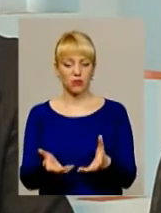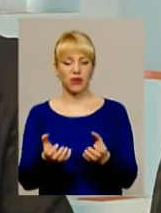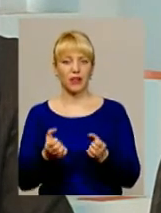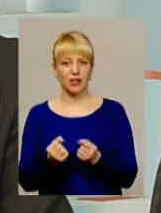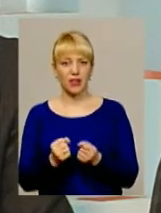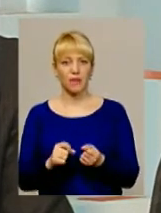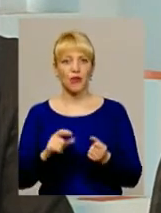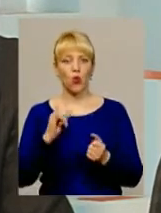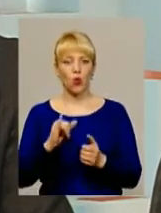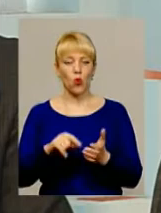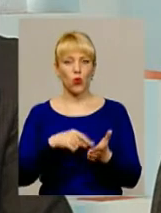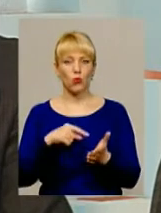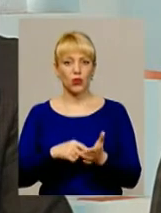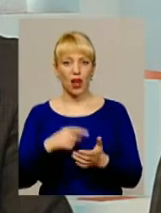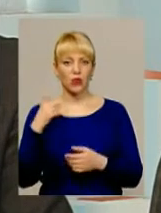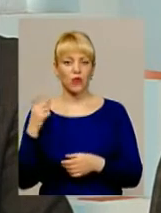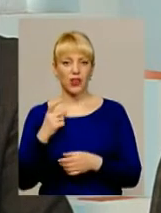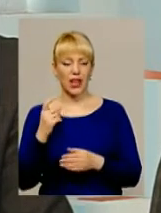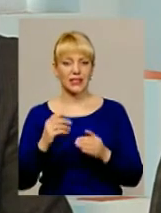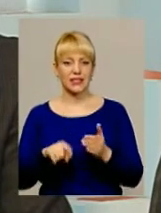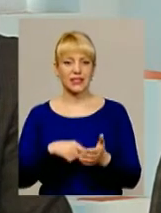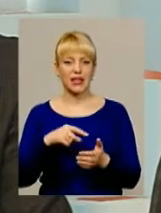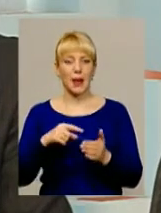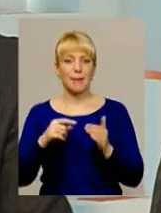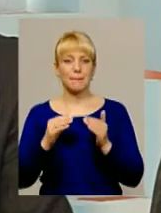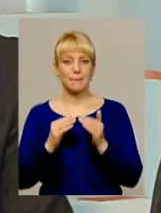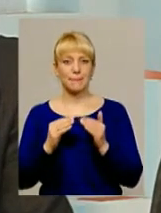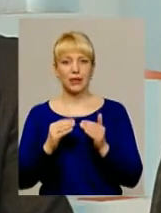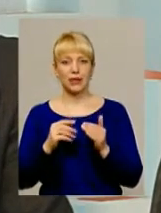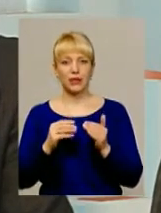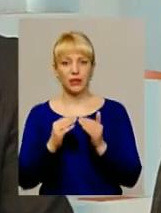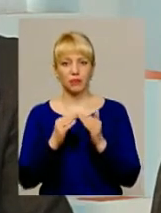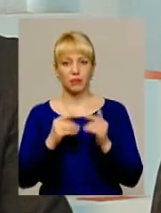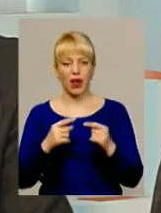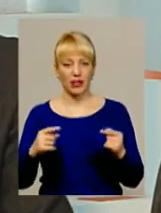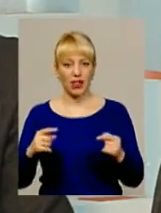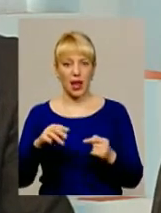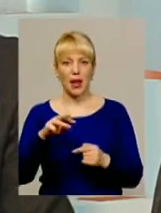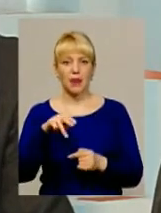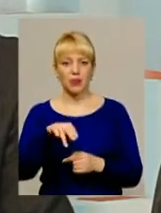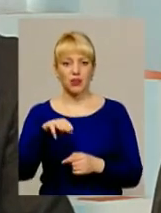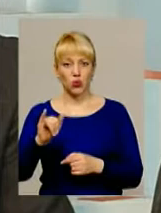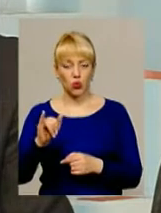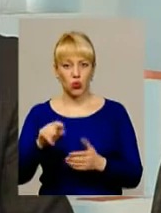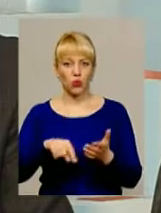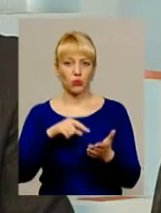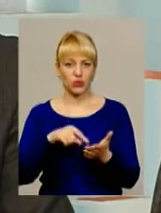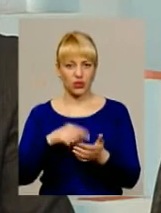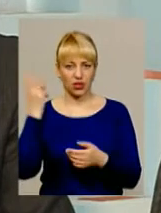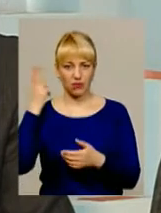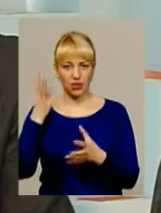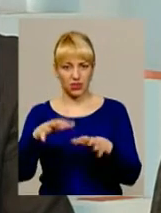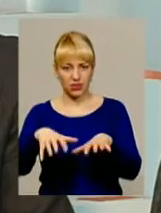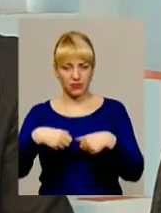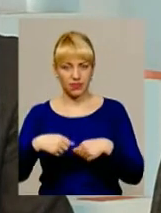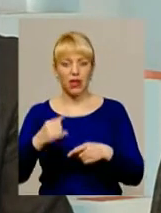в комунальну власність міста Хмельницького, громади міста Хмельницького, майна професійно-технічних навчальних закладів.